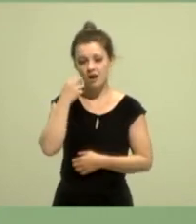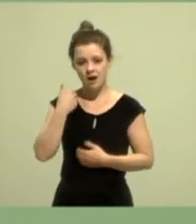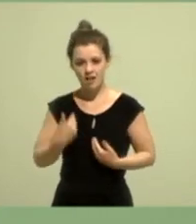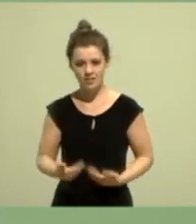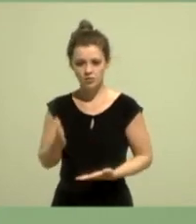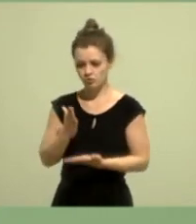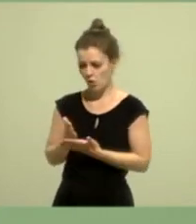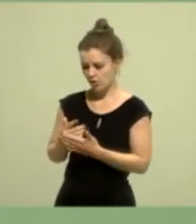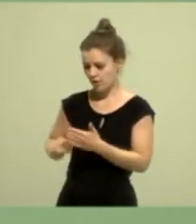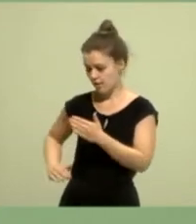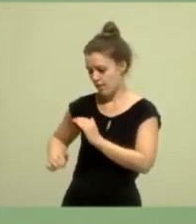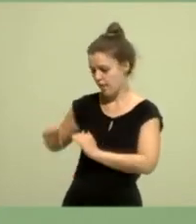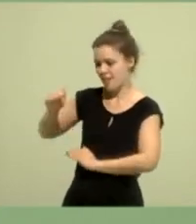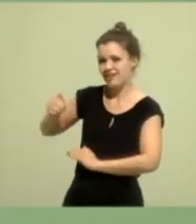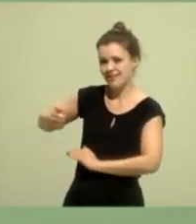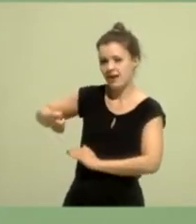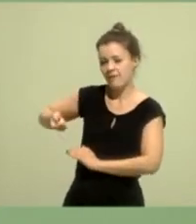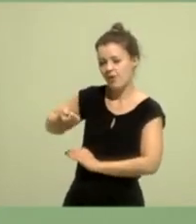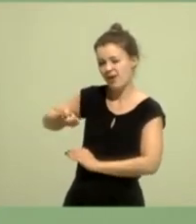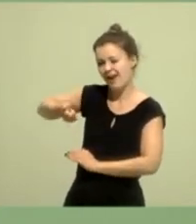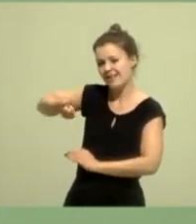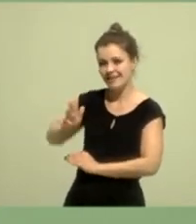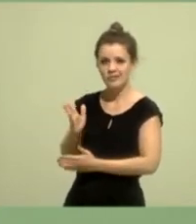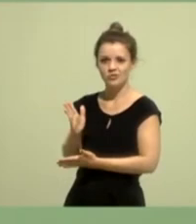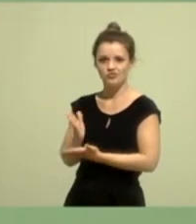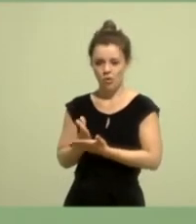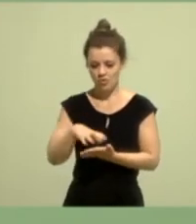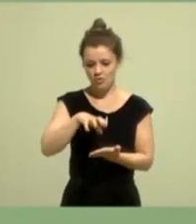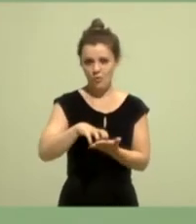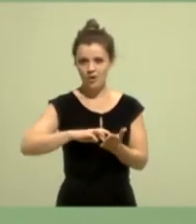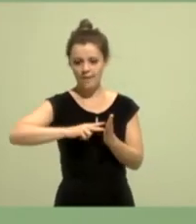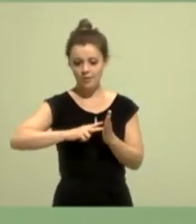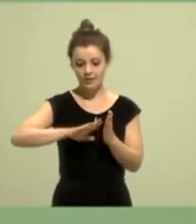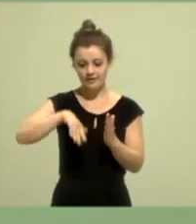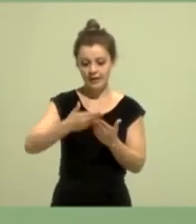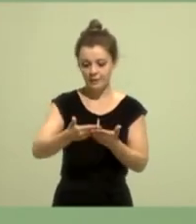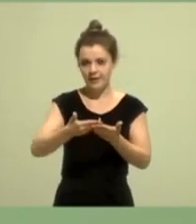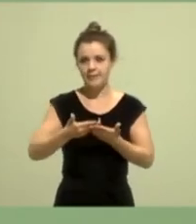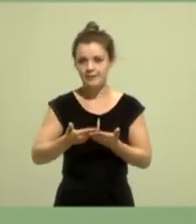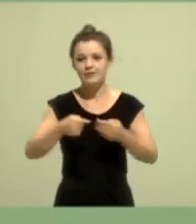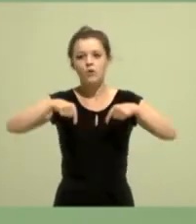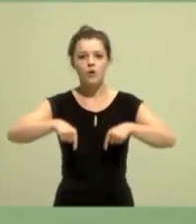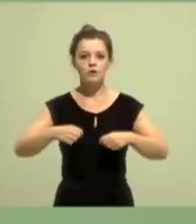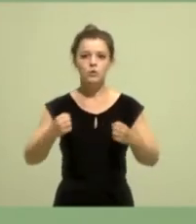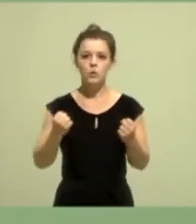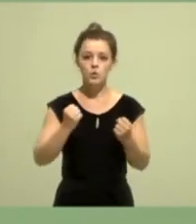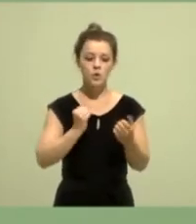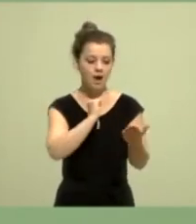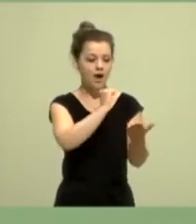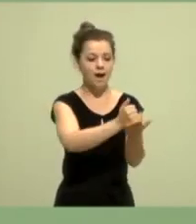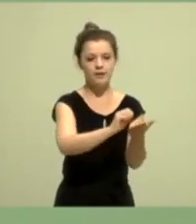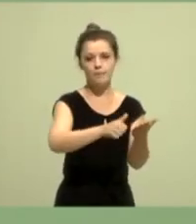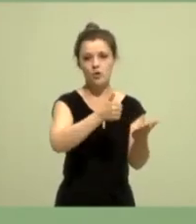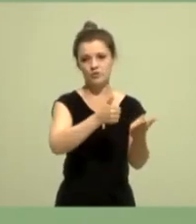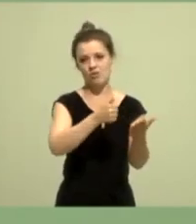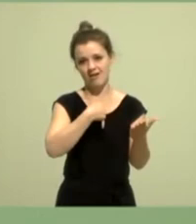Bonn. Heute bewerbe ich mich bei euch um ein ganz besonderes Amt von diesem tollen